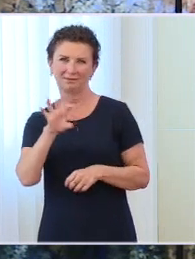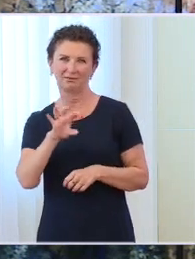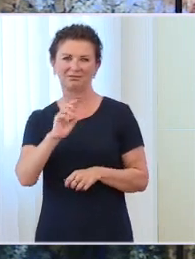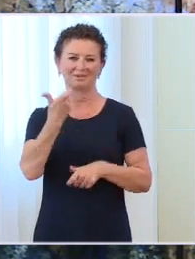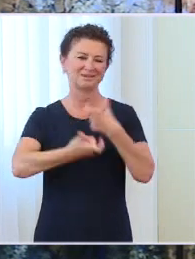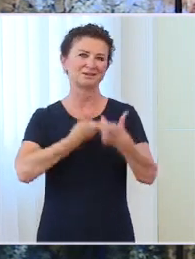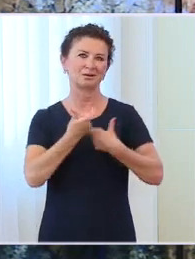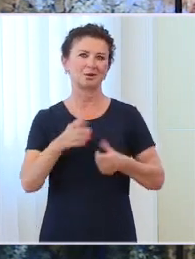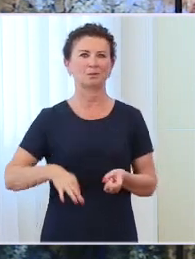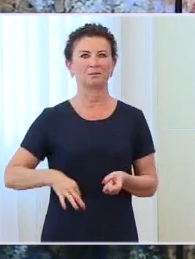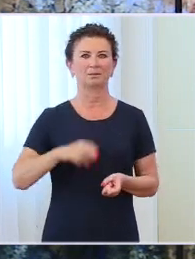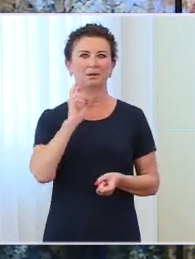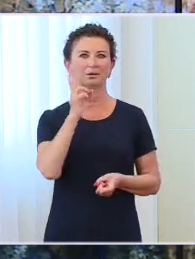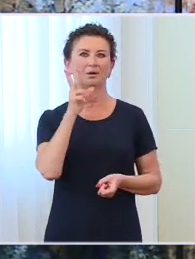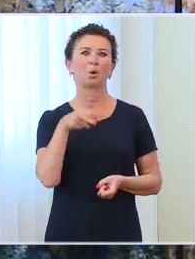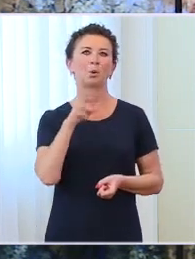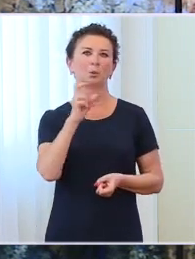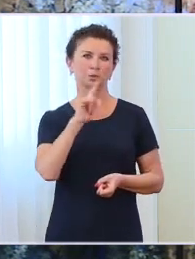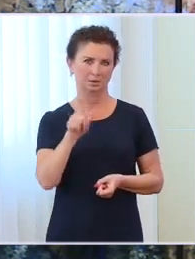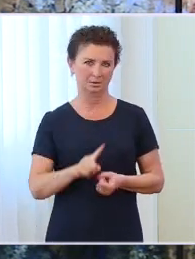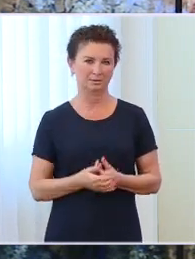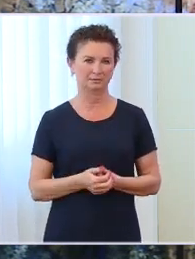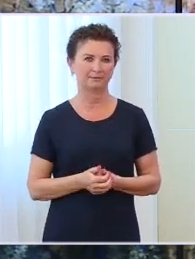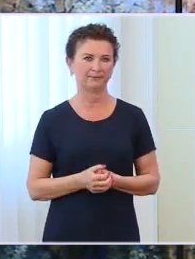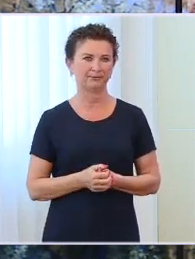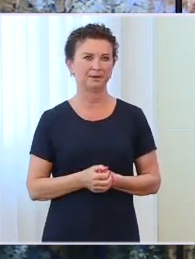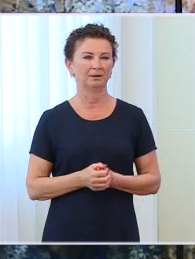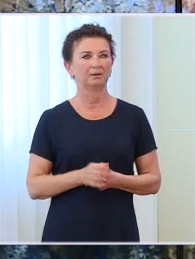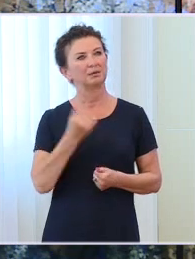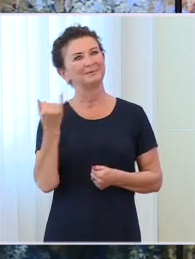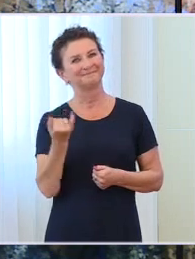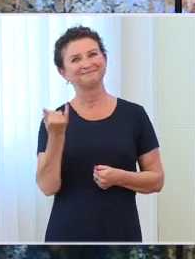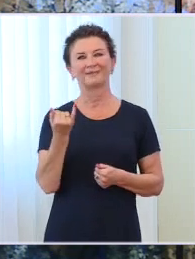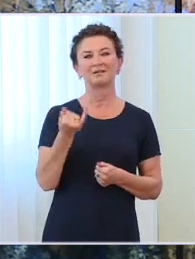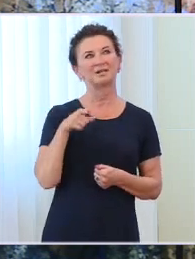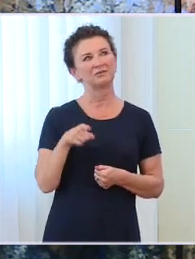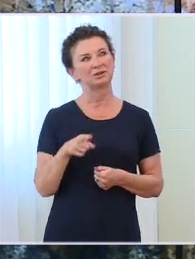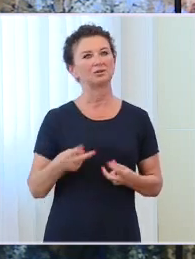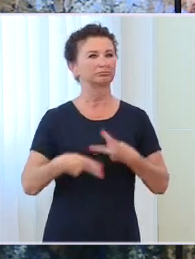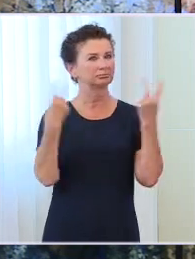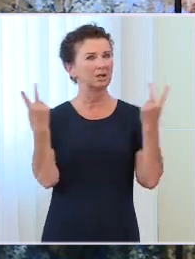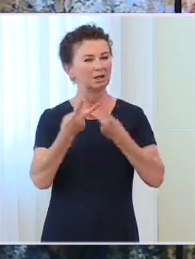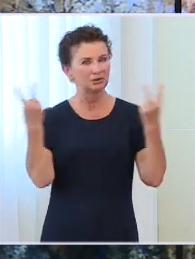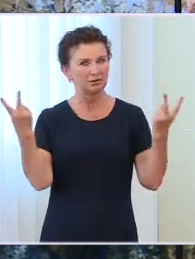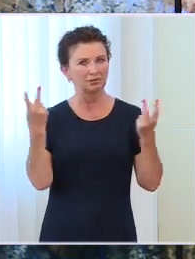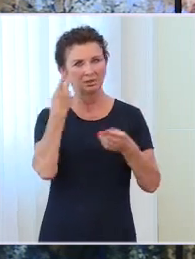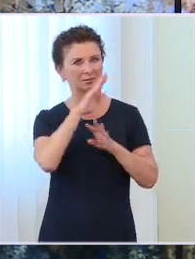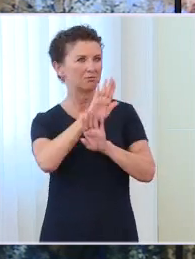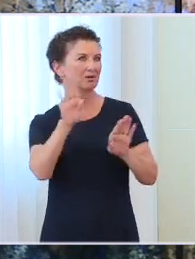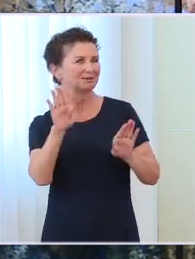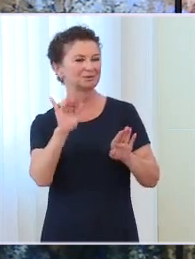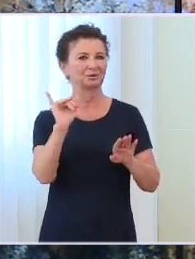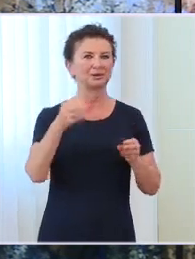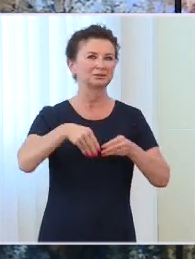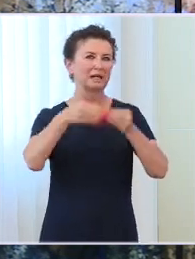kampanii. Zwykle to państwo prezentujecie, jak się rozwija kampania wyborcza poszczególnych ugrupowań. Nie